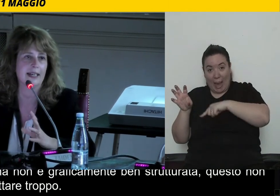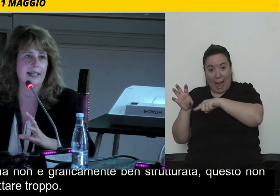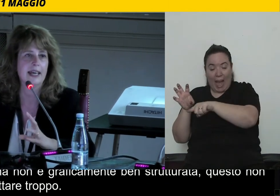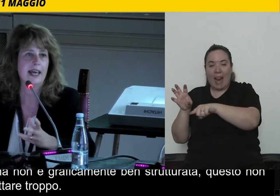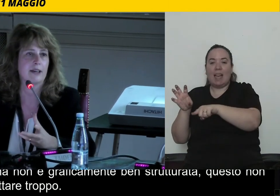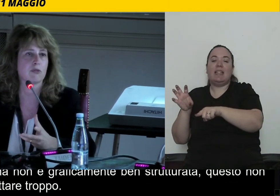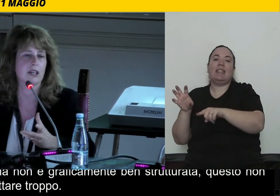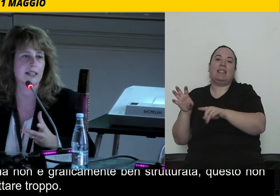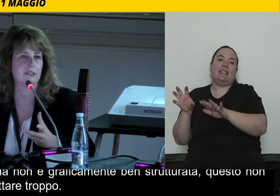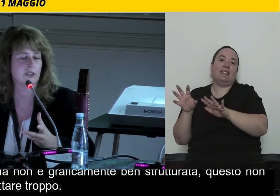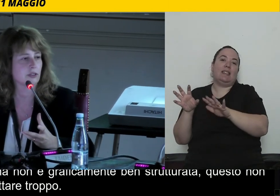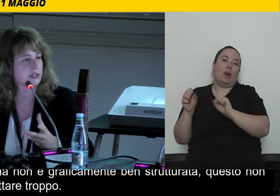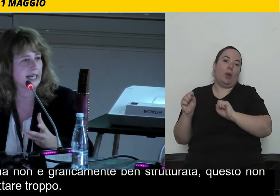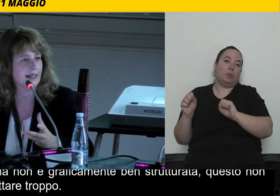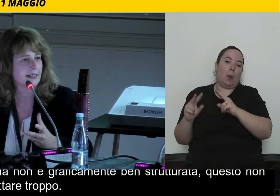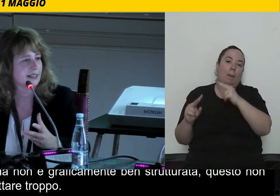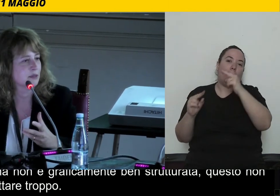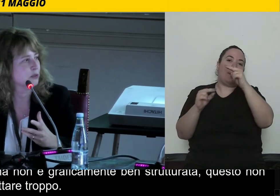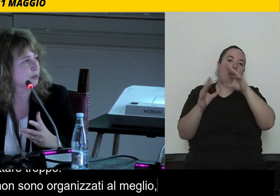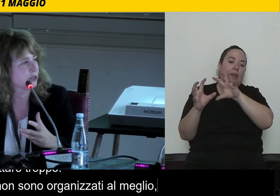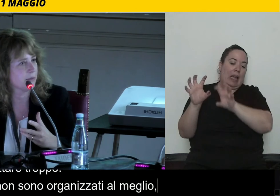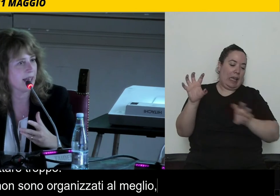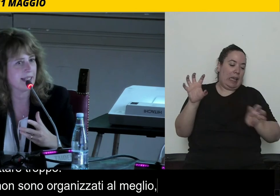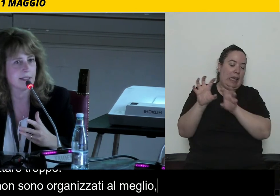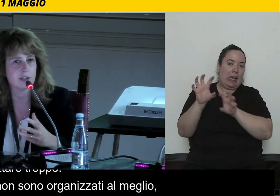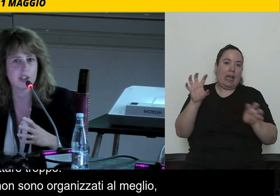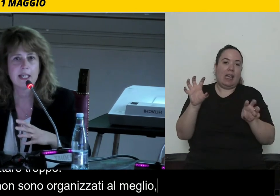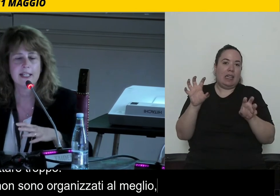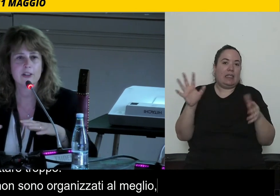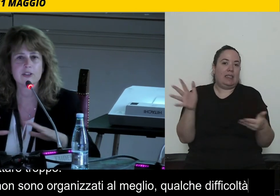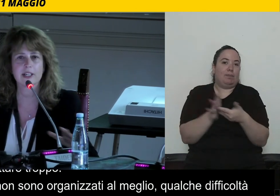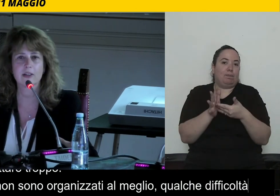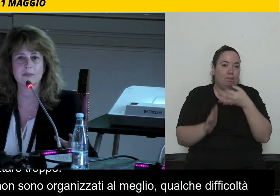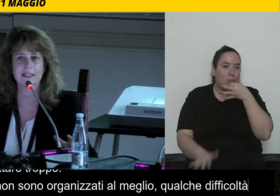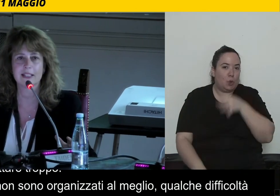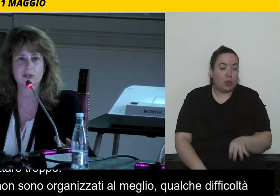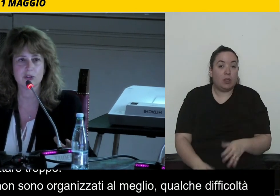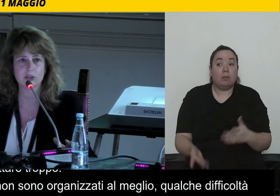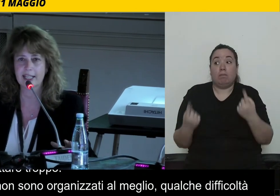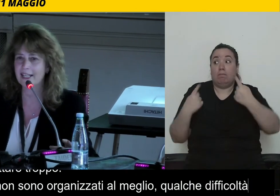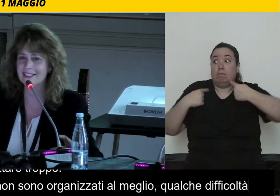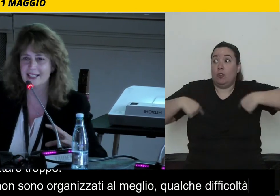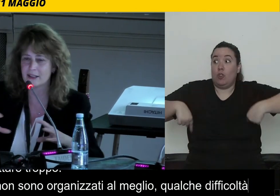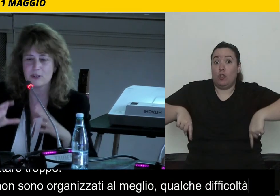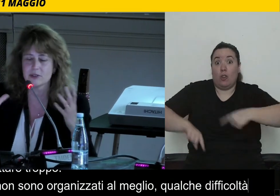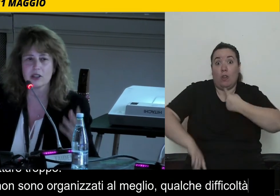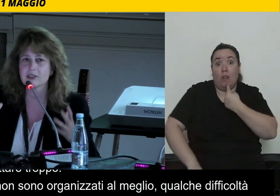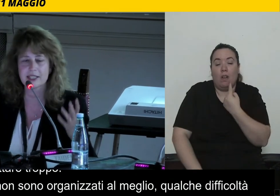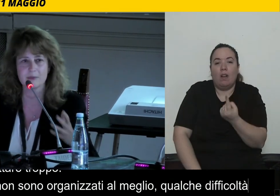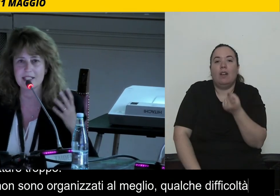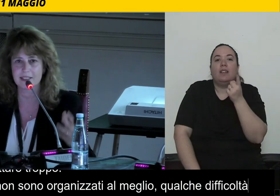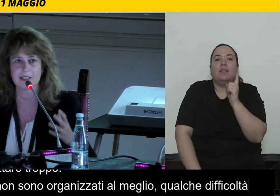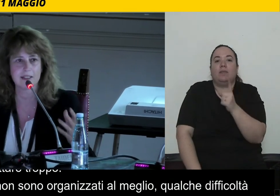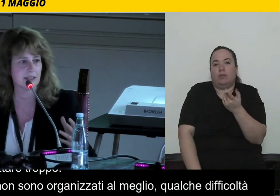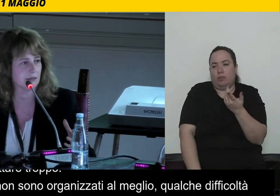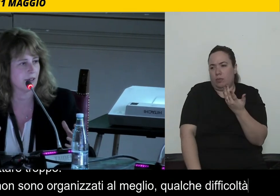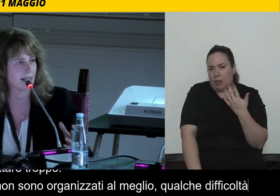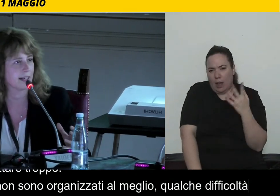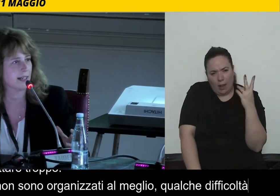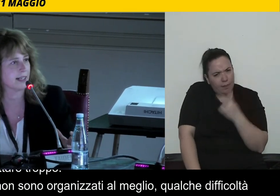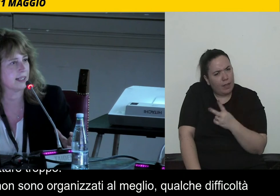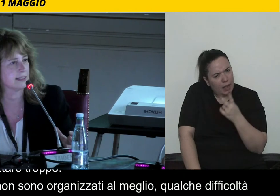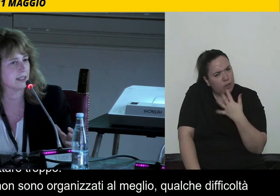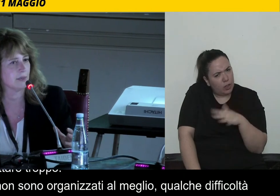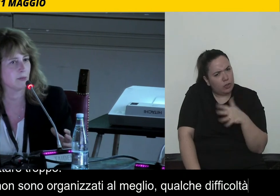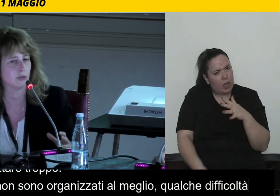visuale, ecco qualche difficoltà in più potrebbe esserci. La nostra raccomandazione, ed è questa una cosa che è emersa tantissimo